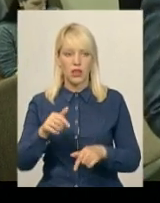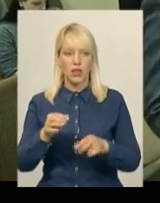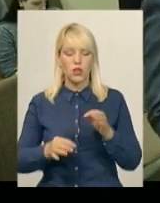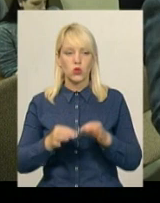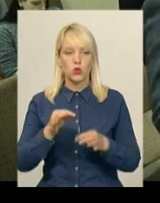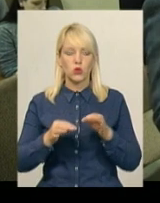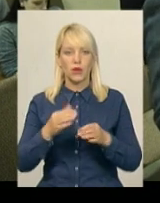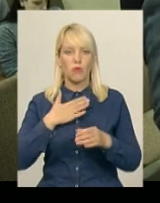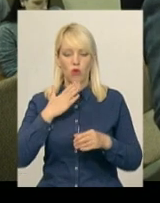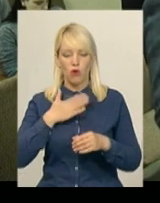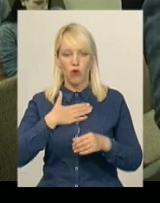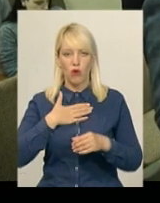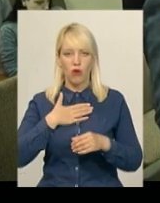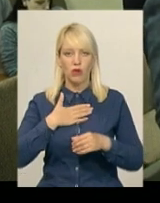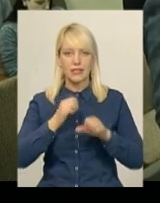захисника,